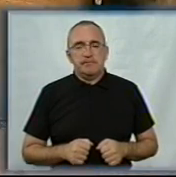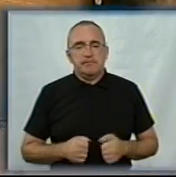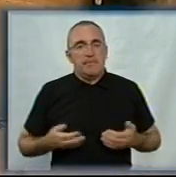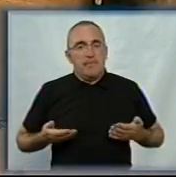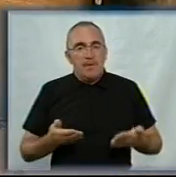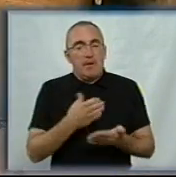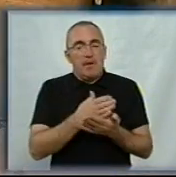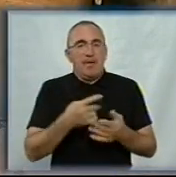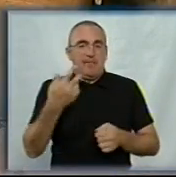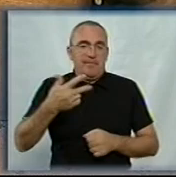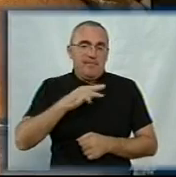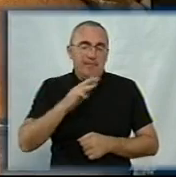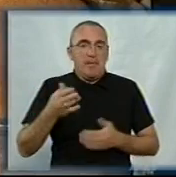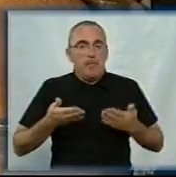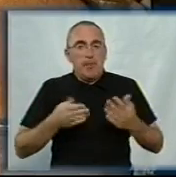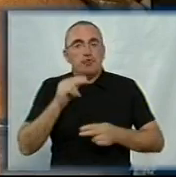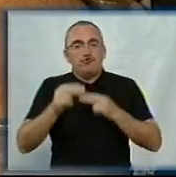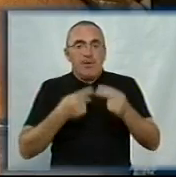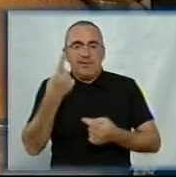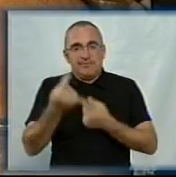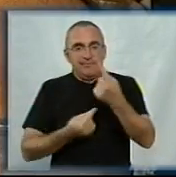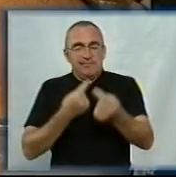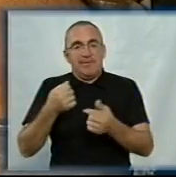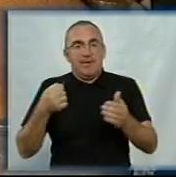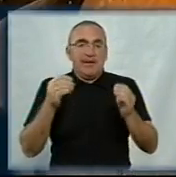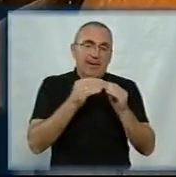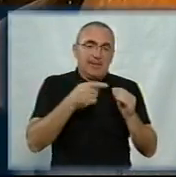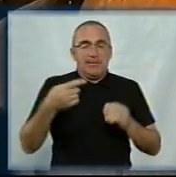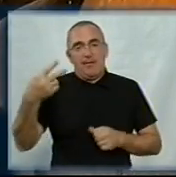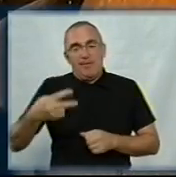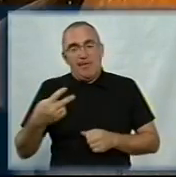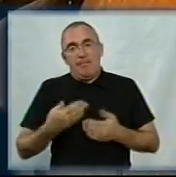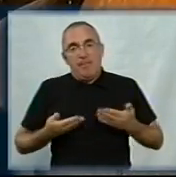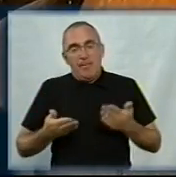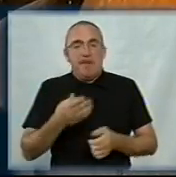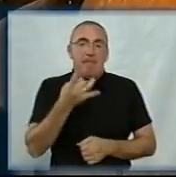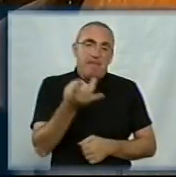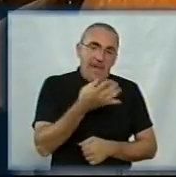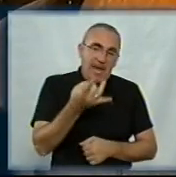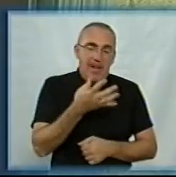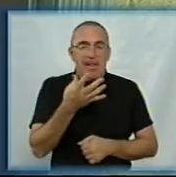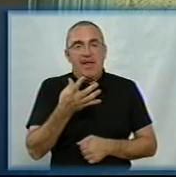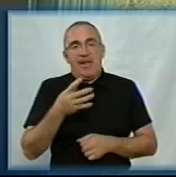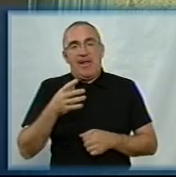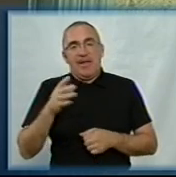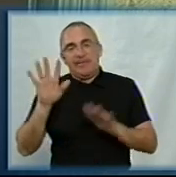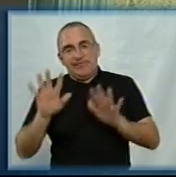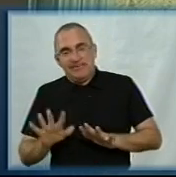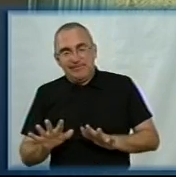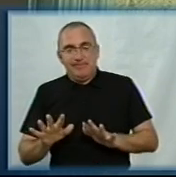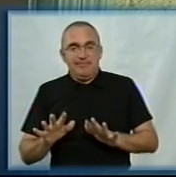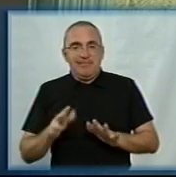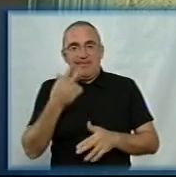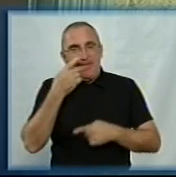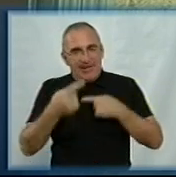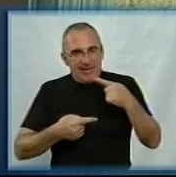Випікається хліб півгодини, печею через день. Від 10 до 20 буханок. Робить два види – білий та висівковий. У мене така традиція, я